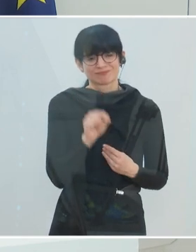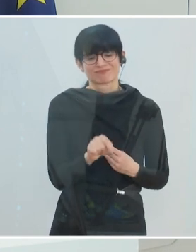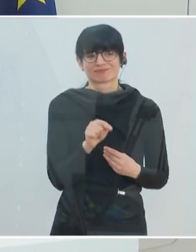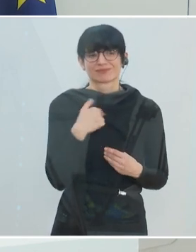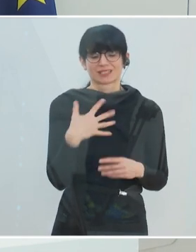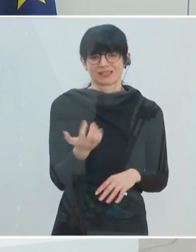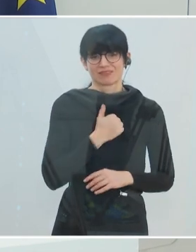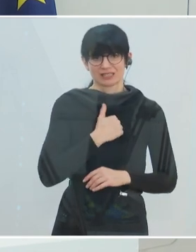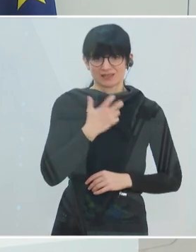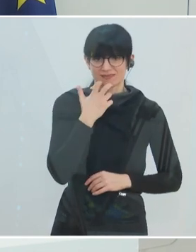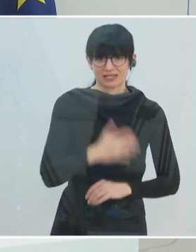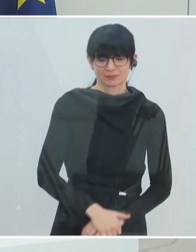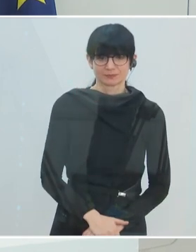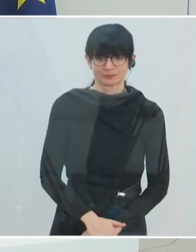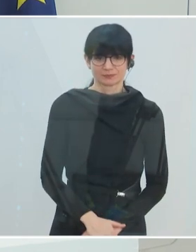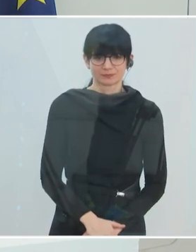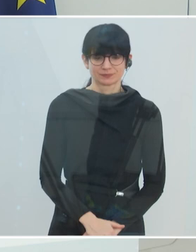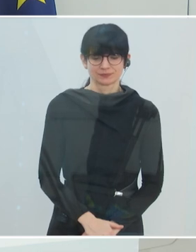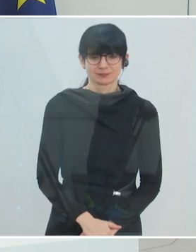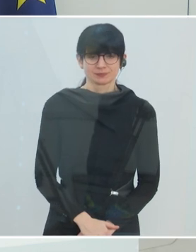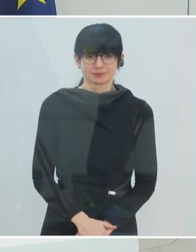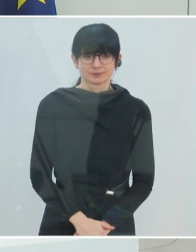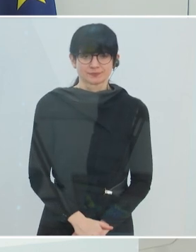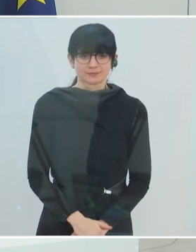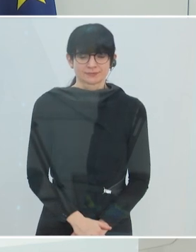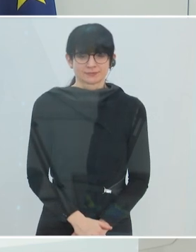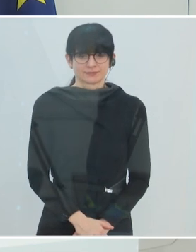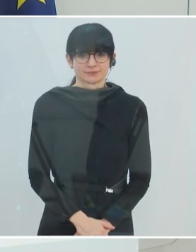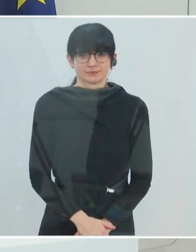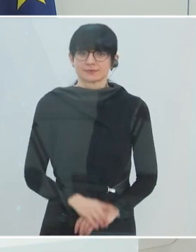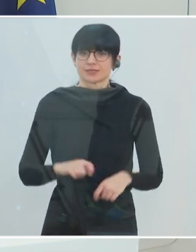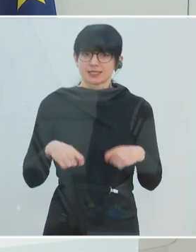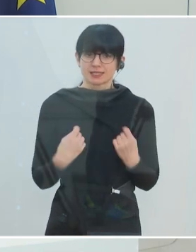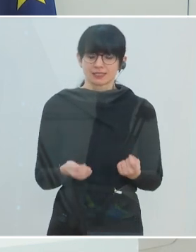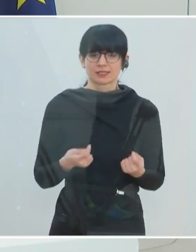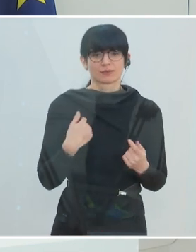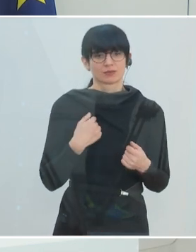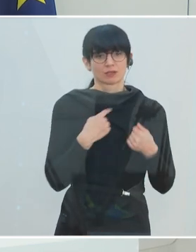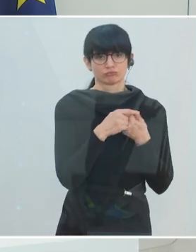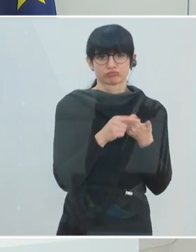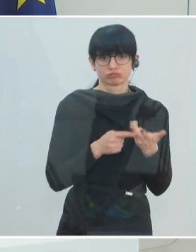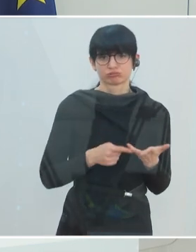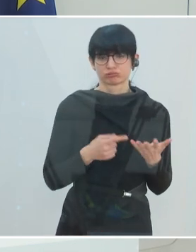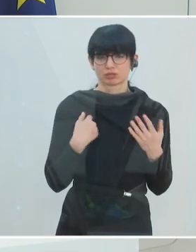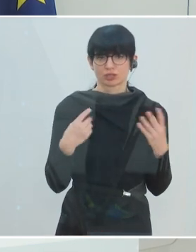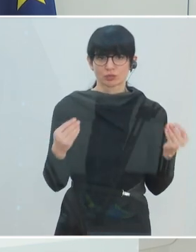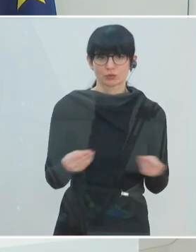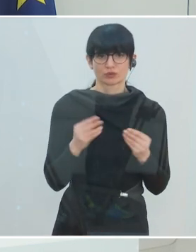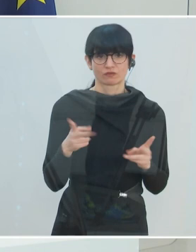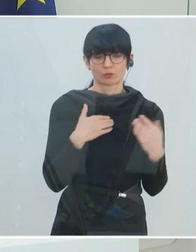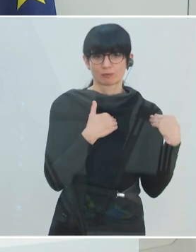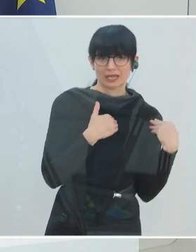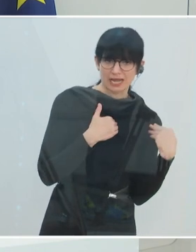zu gewinnen. Nun, es gibt eine Fülle von Gründen, warum wir belastet sind